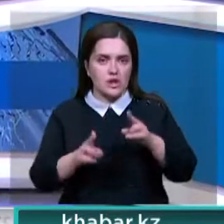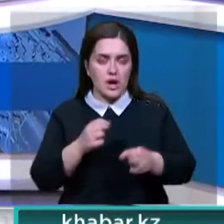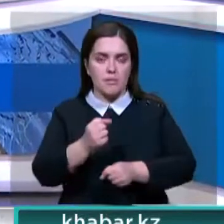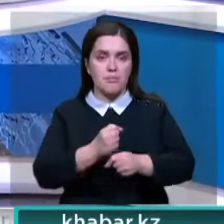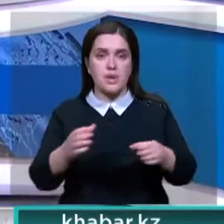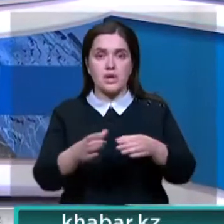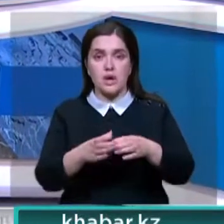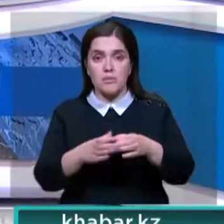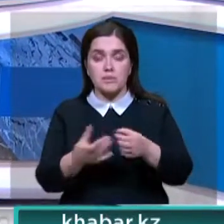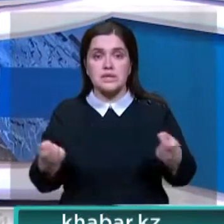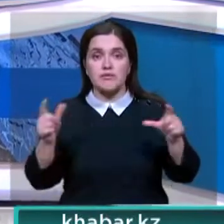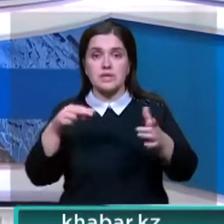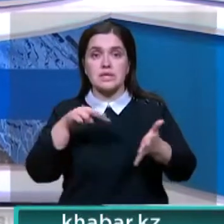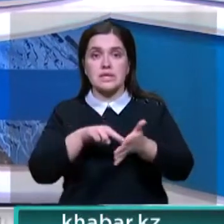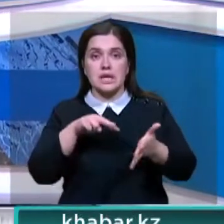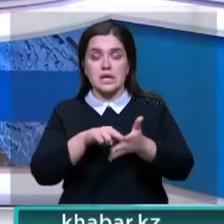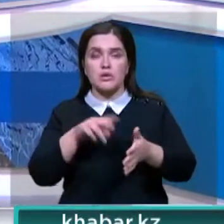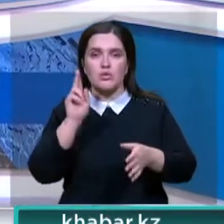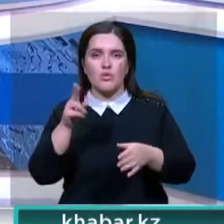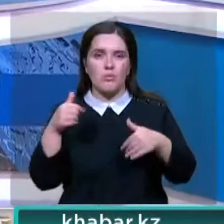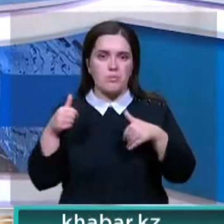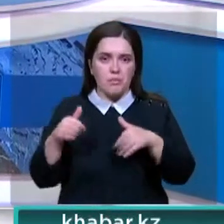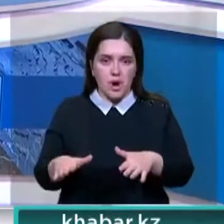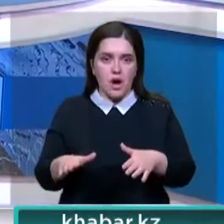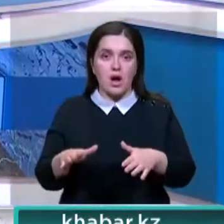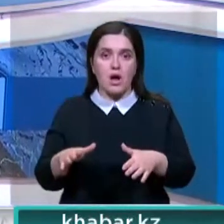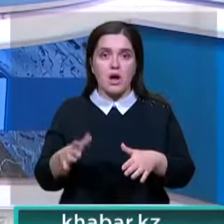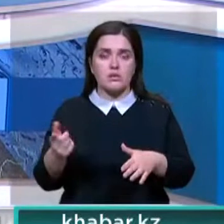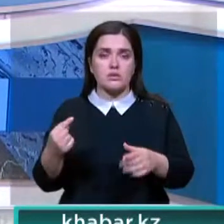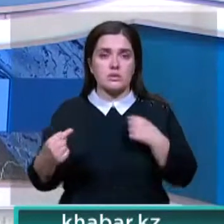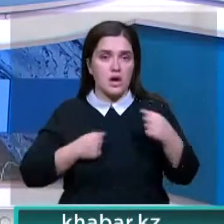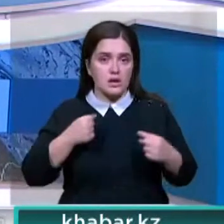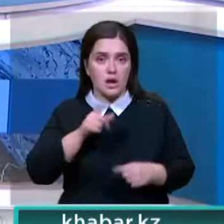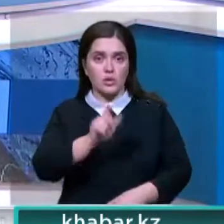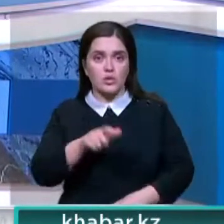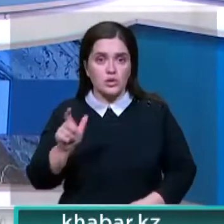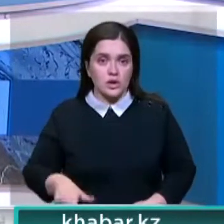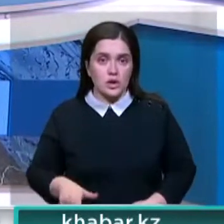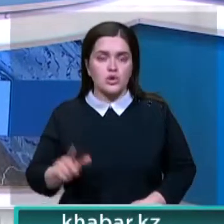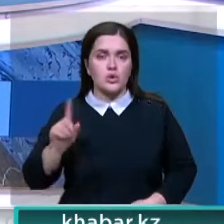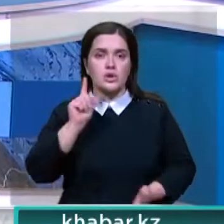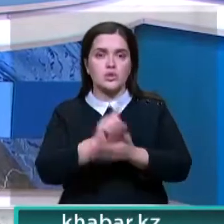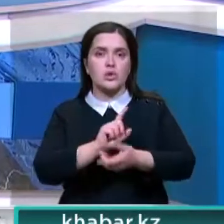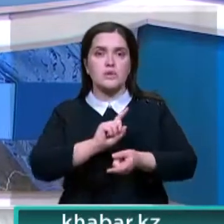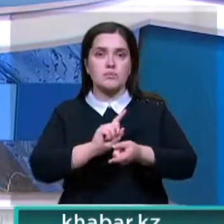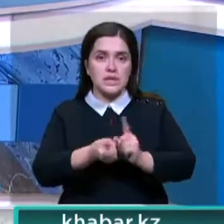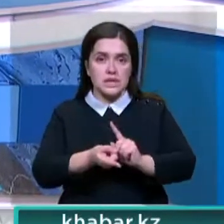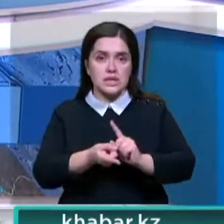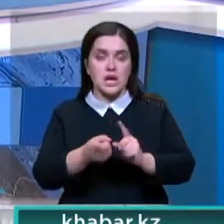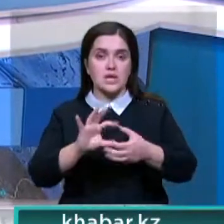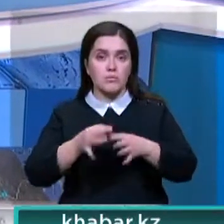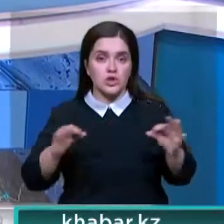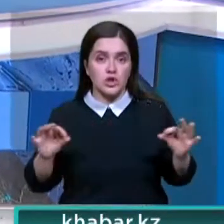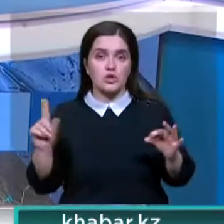переработчики, завышают цену и реализаторы, в итоге страдает конечный потребитель. Что должно измениться